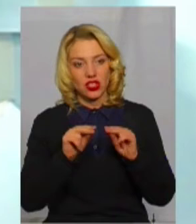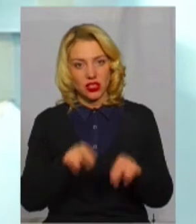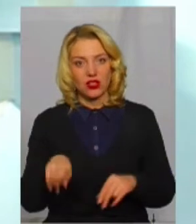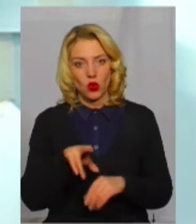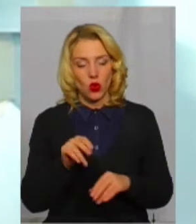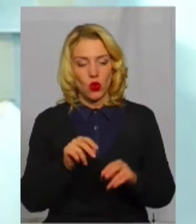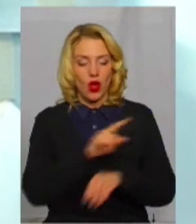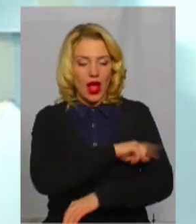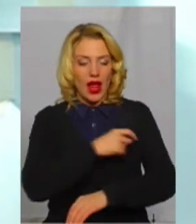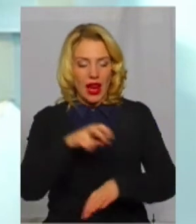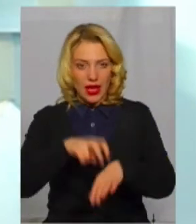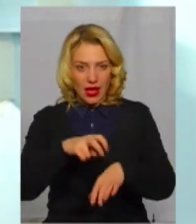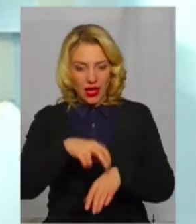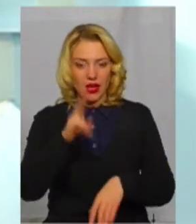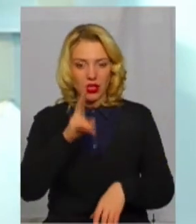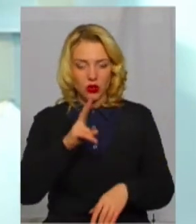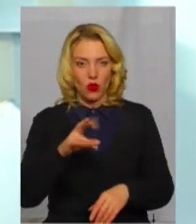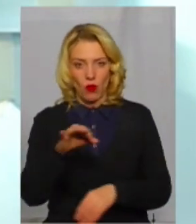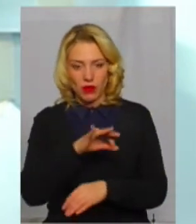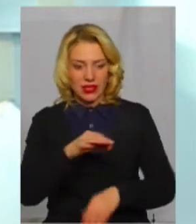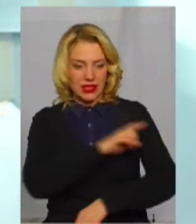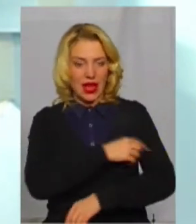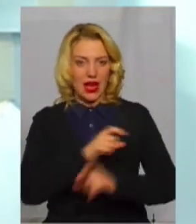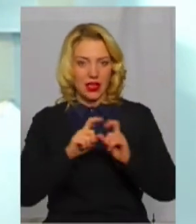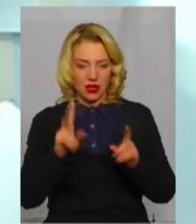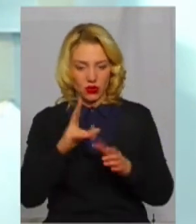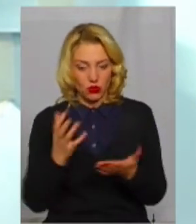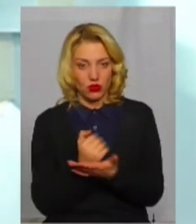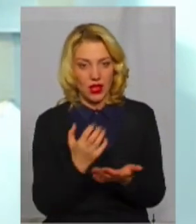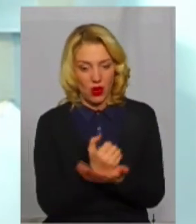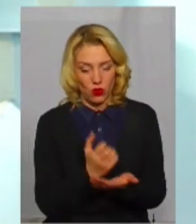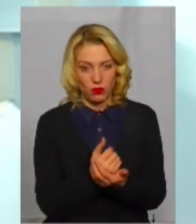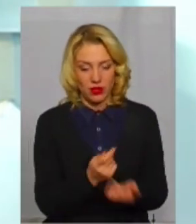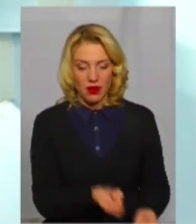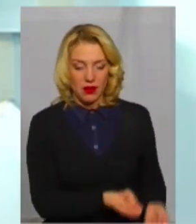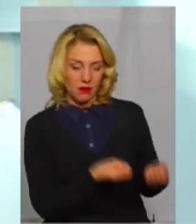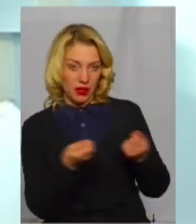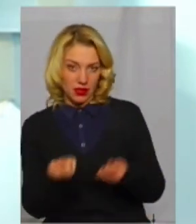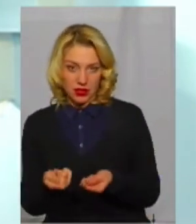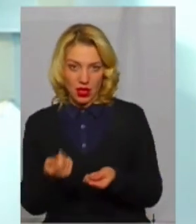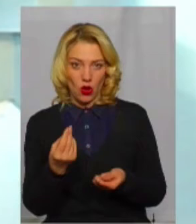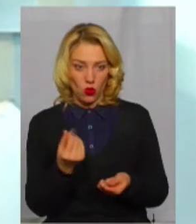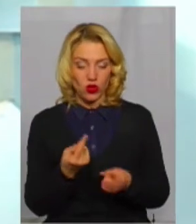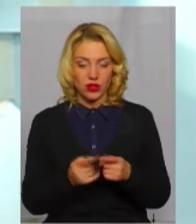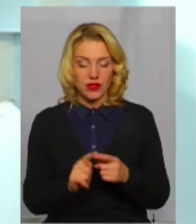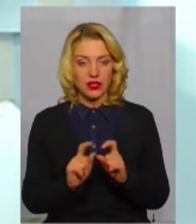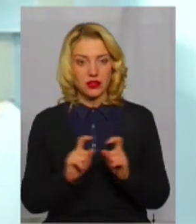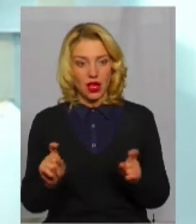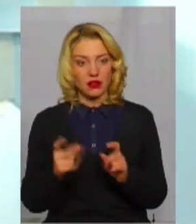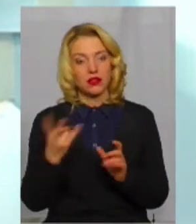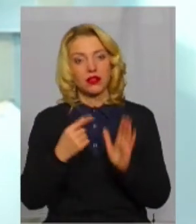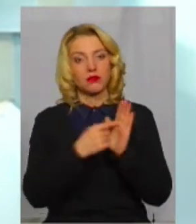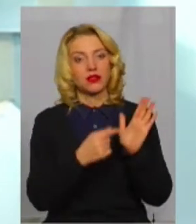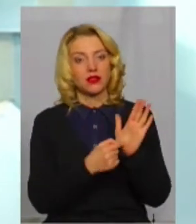лікарні, який заробить, принесе кошти в свій заклад, але треба буде ці кошти